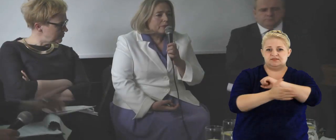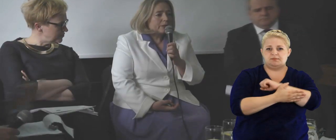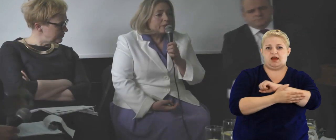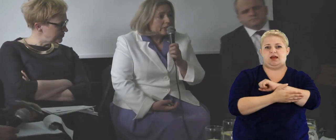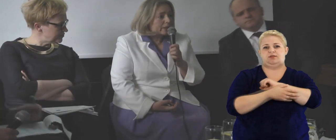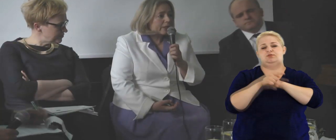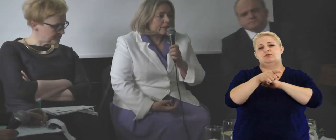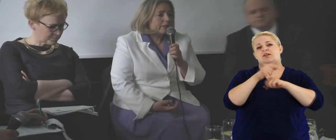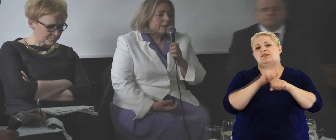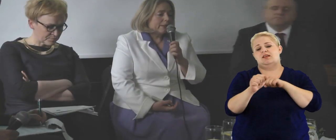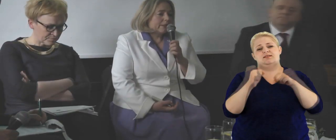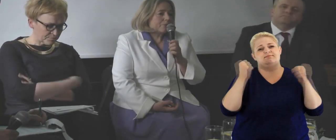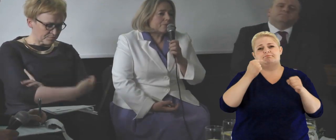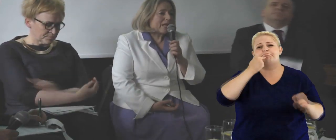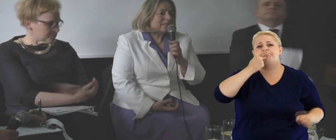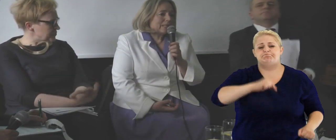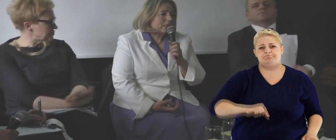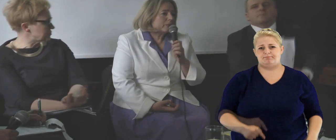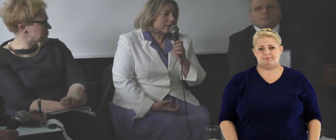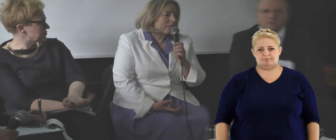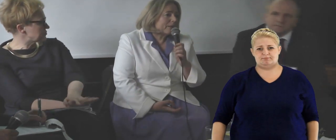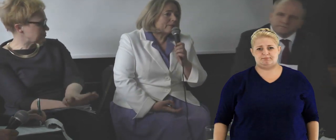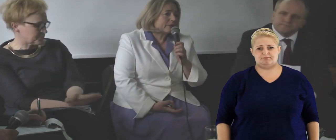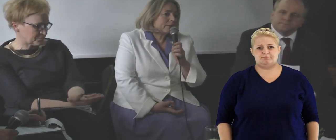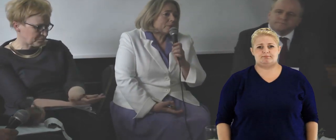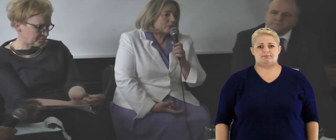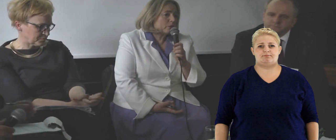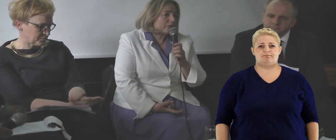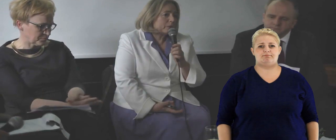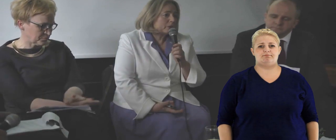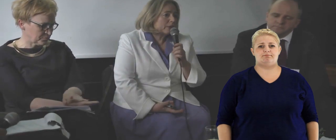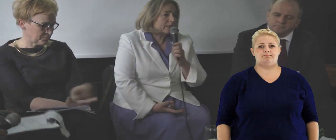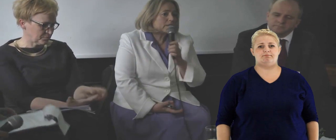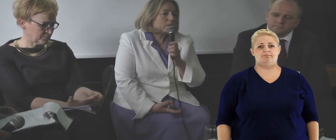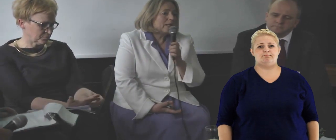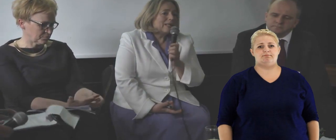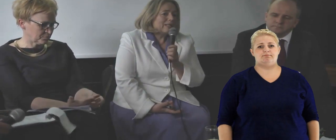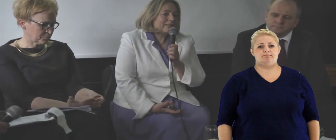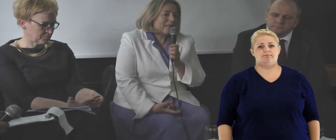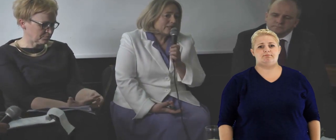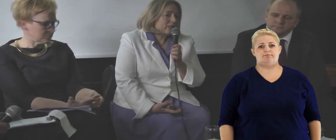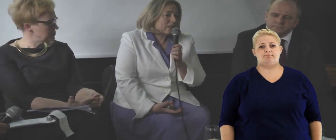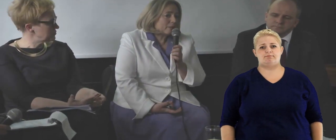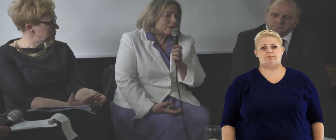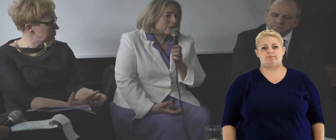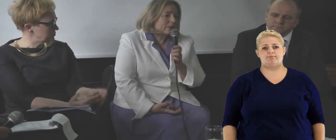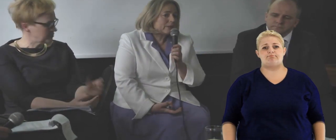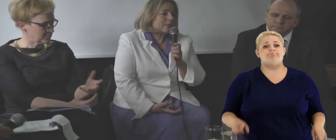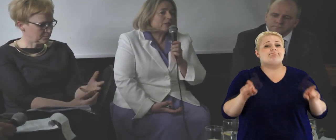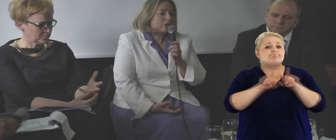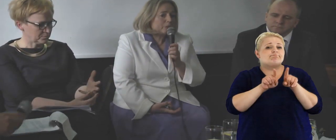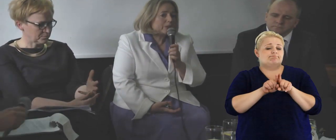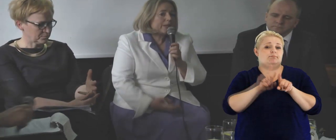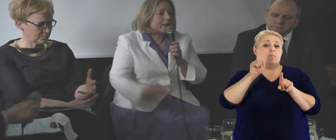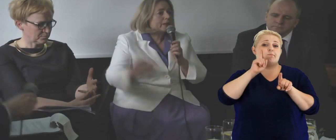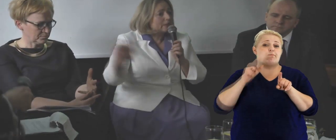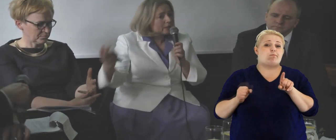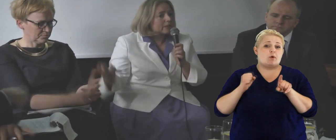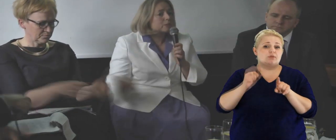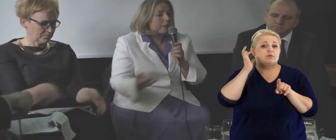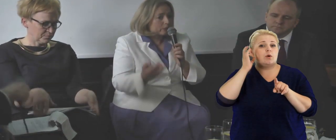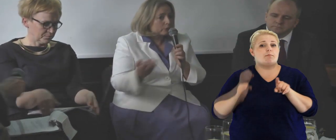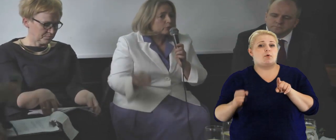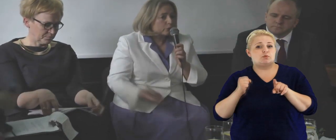niewielkie, a zatem tak naprawdę posłowie i posłanki są zdani tak naprawdę na siebie, na